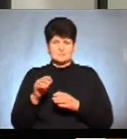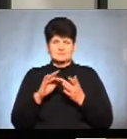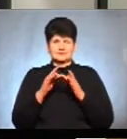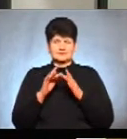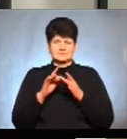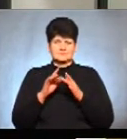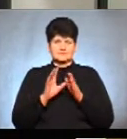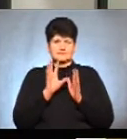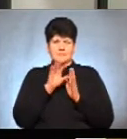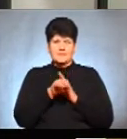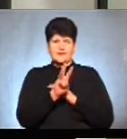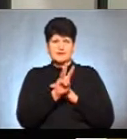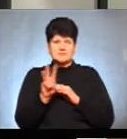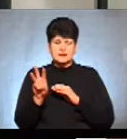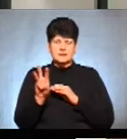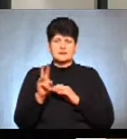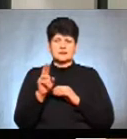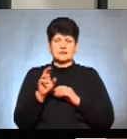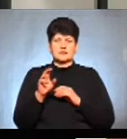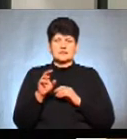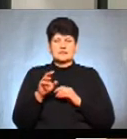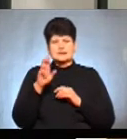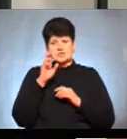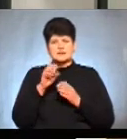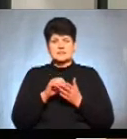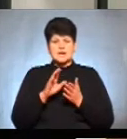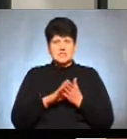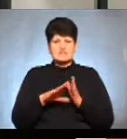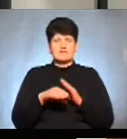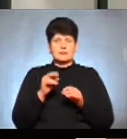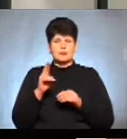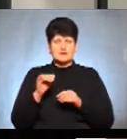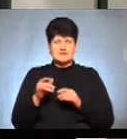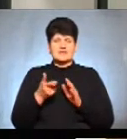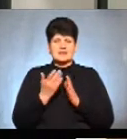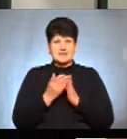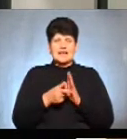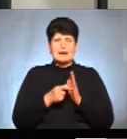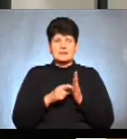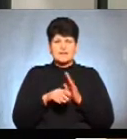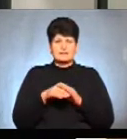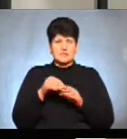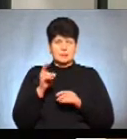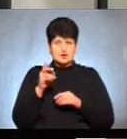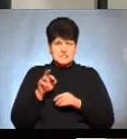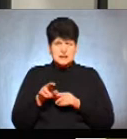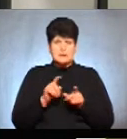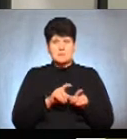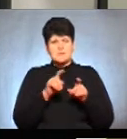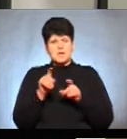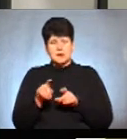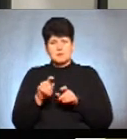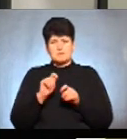Державного реєстру виборців, drv.gov.ua або в гуглі Державний реєстр виборців. Є кабінет виборця. Потім, відповідно, переходити на